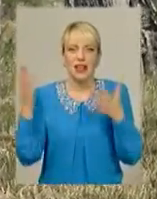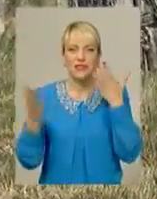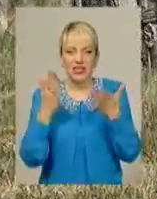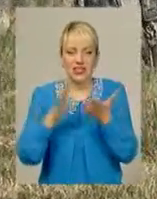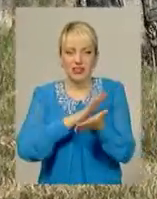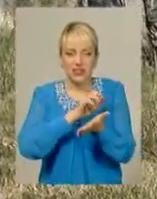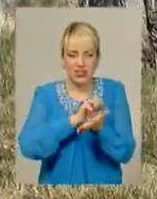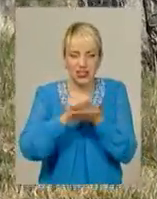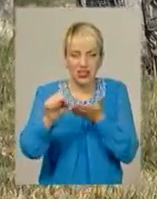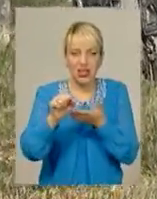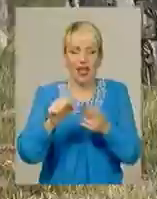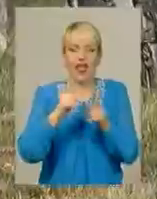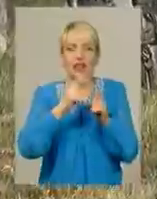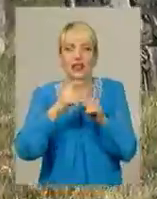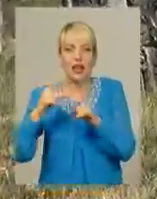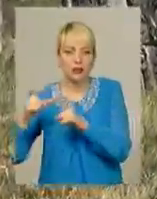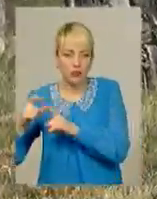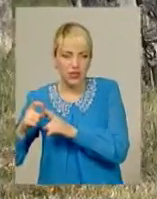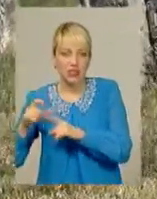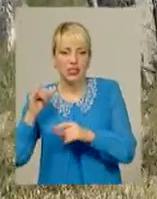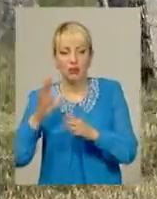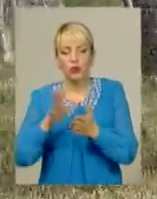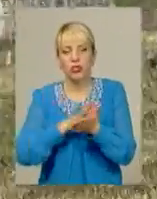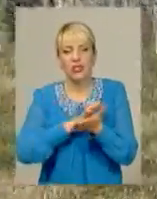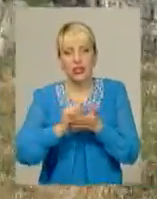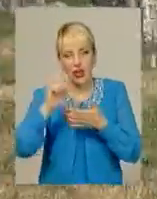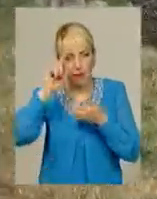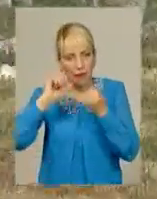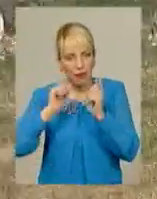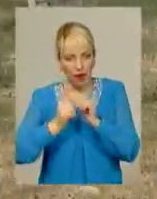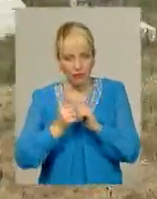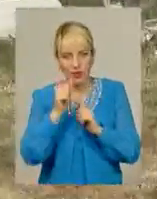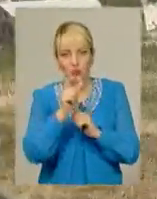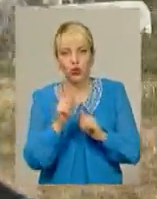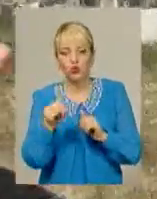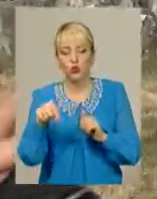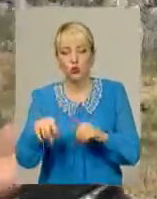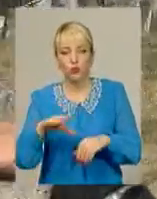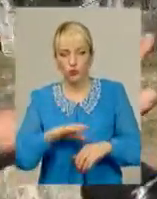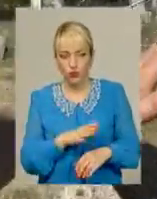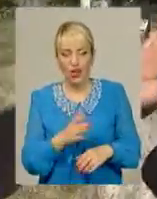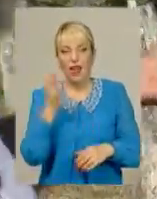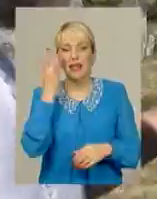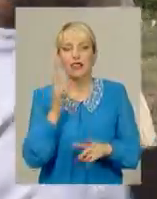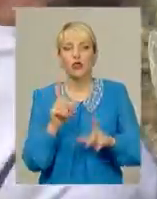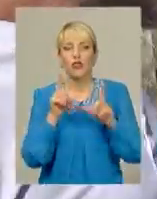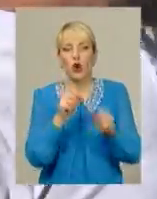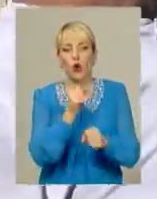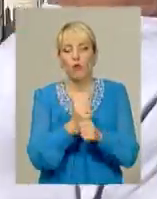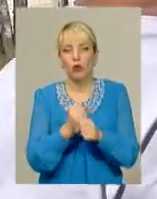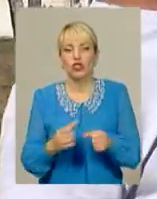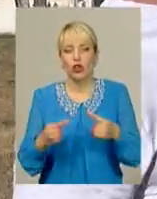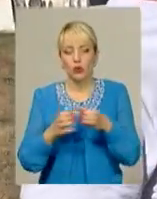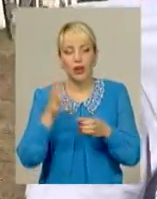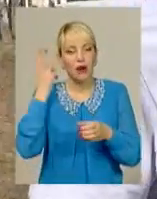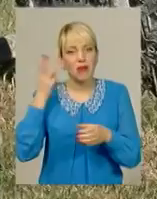зітре ці написи. Так само, можливо, як і зітре пам'ять про тих, хто тут знаходився. Ще влітку до Меджибожа виїжджала робоча група Хмельницької